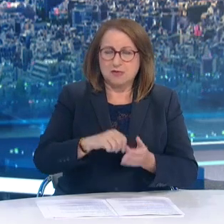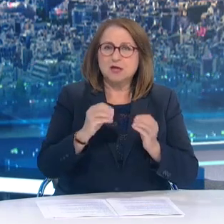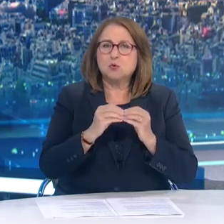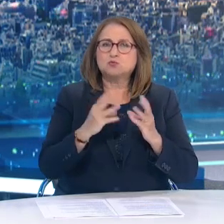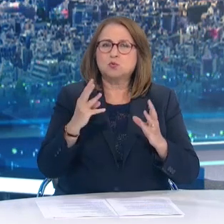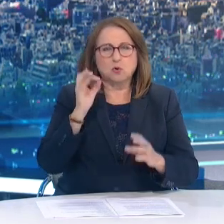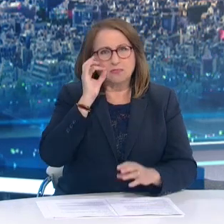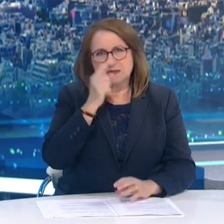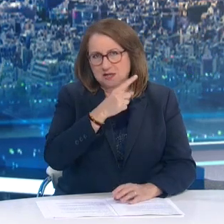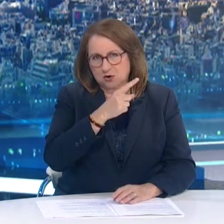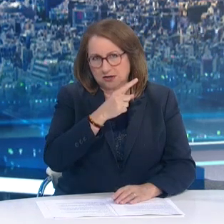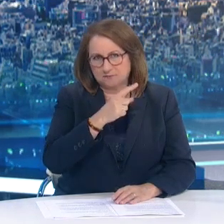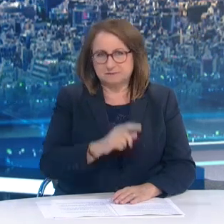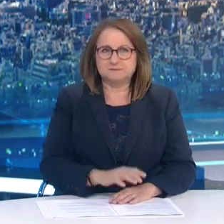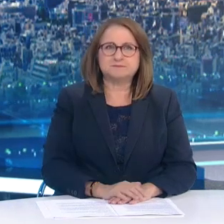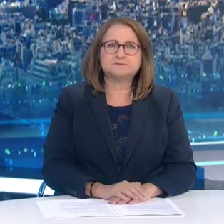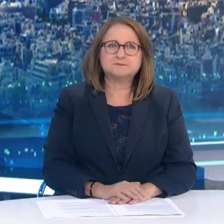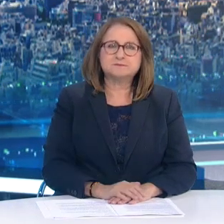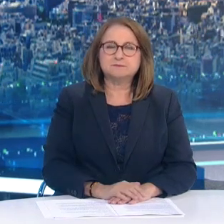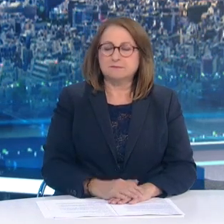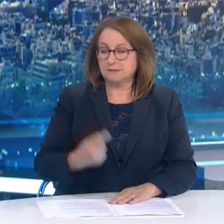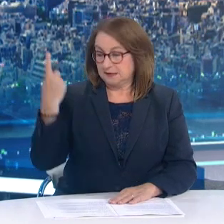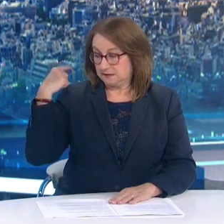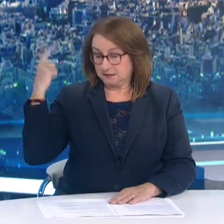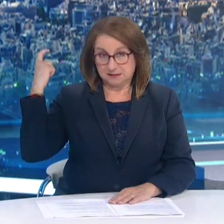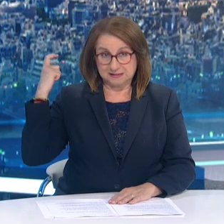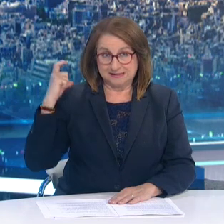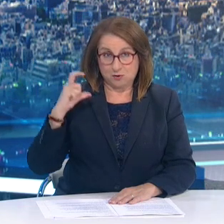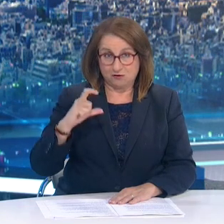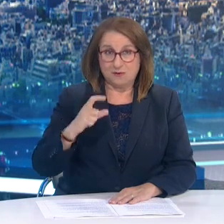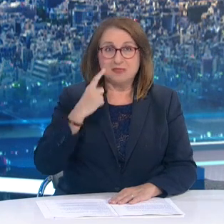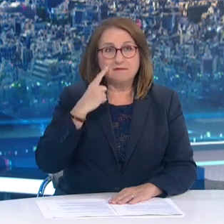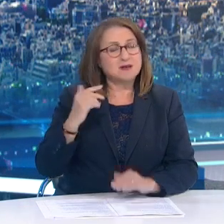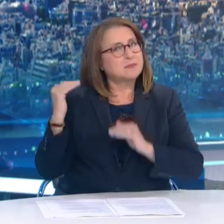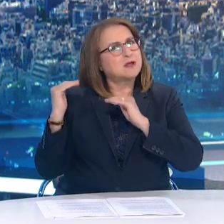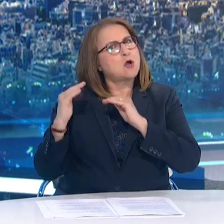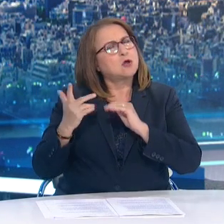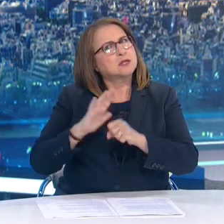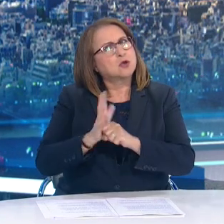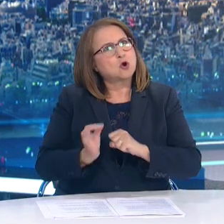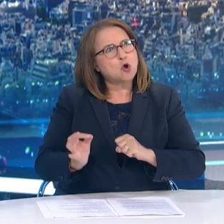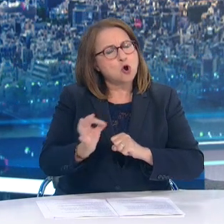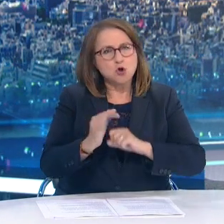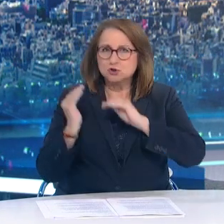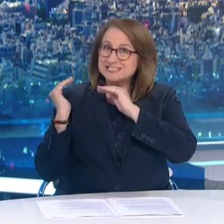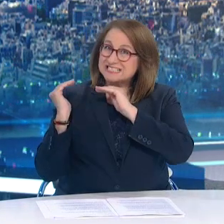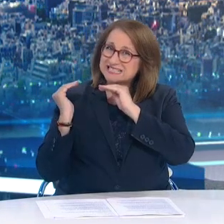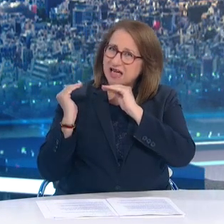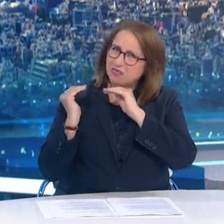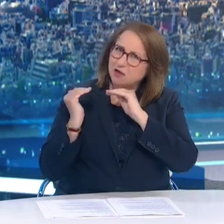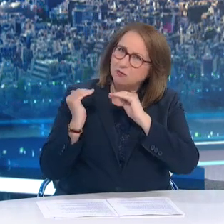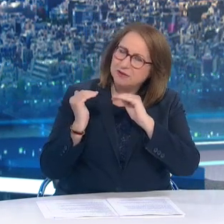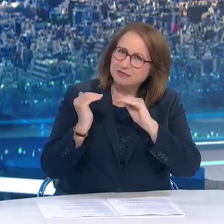Θεσσαλονίκη. Τα επιδημιολογικά δεδομένα της περασμένης εβδομάδας δείχνουν μια σταθεροποίηση της πανδημίας στη χώρα μας. Φαίνεται